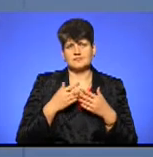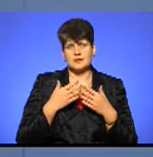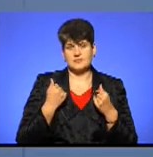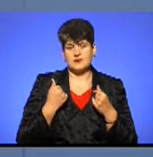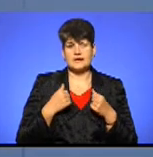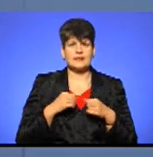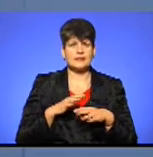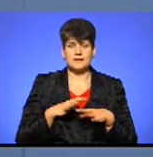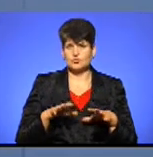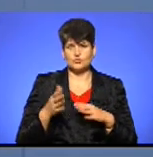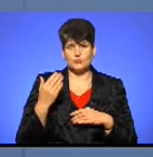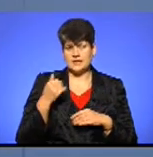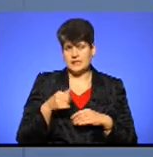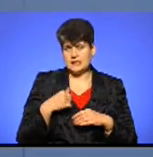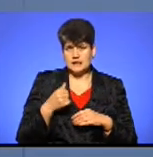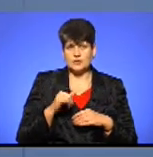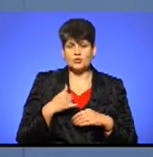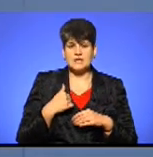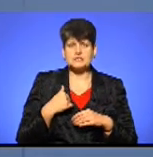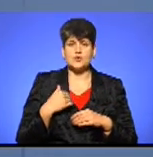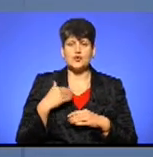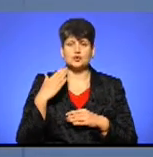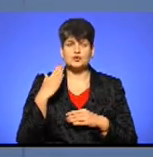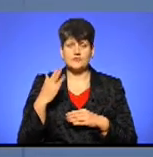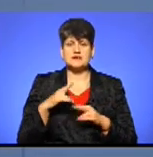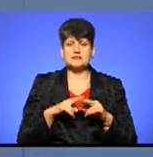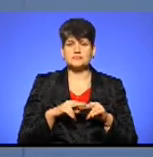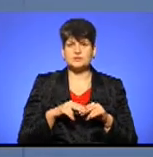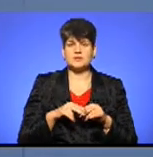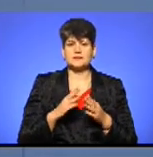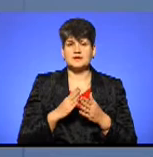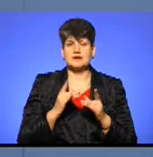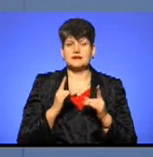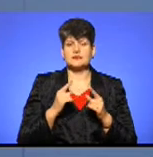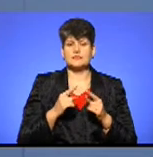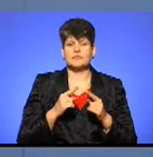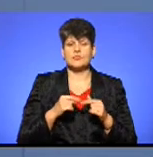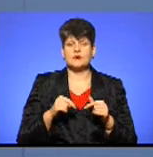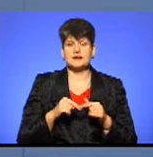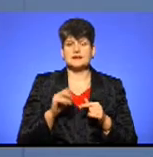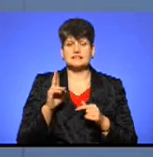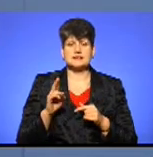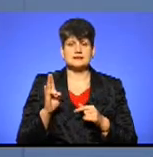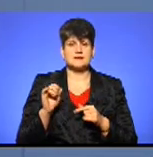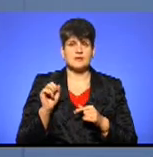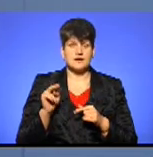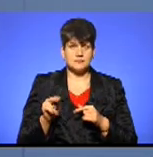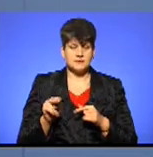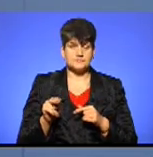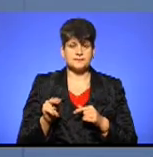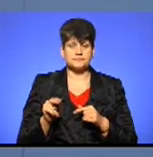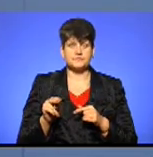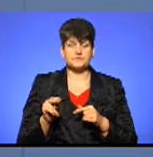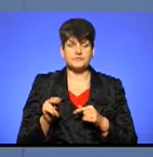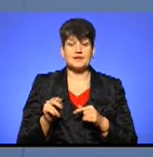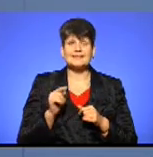принципі, не було попередній рік, тому що в нас голосування з паспортами відбувається лише в одному органі. Це центр надання адміністративних послуг за адресою вулиця Островського,